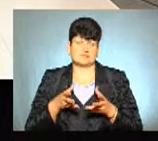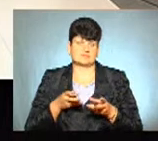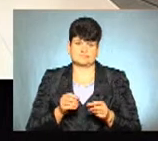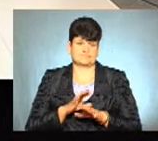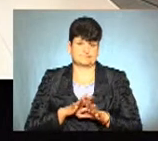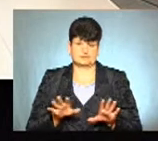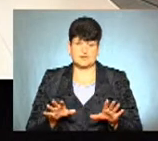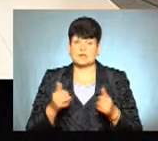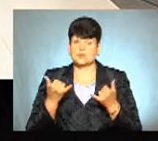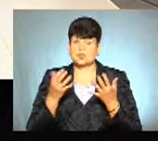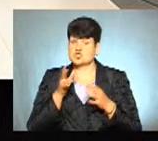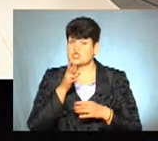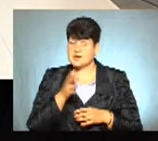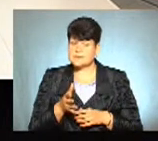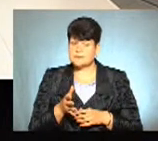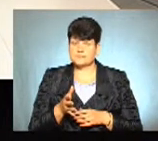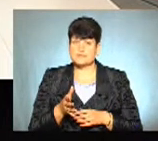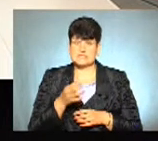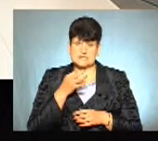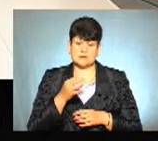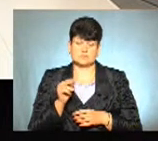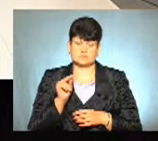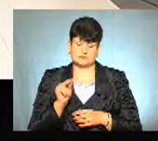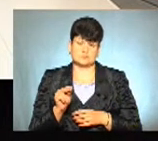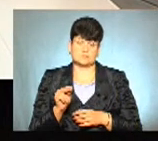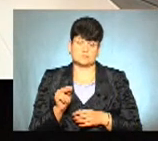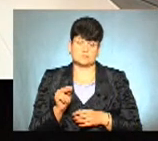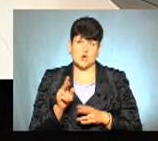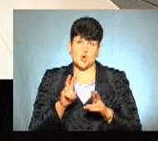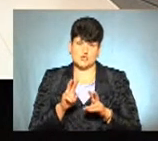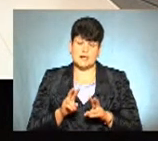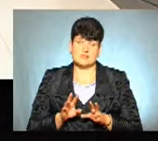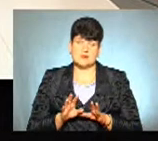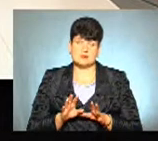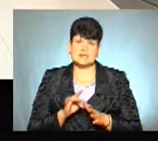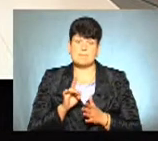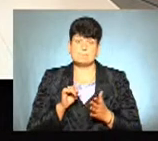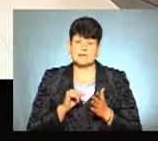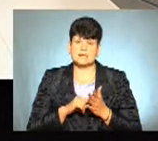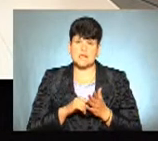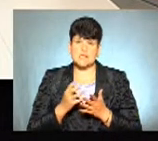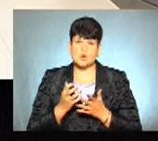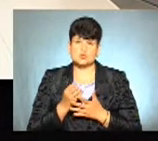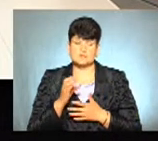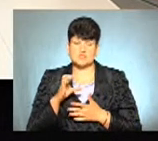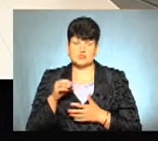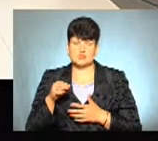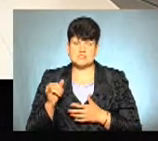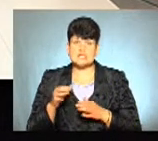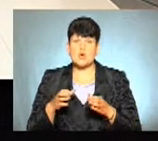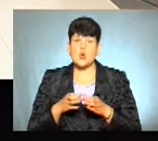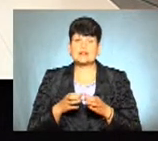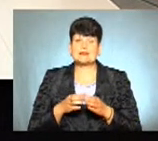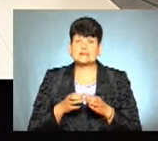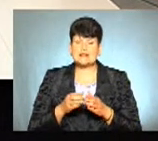На сьогоднішній час, скажу відверто, десь і розглядається питання успішності колективу